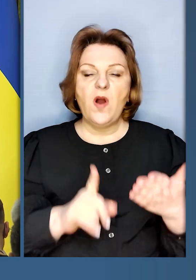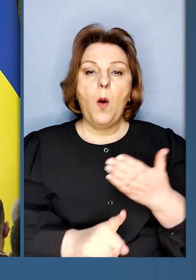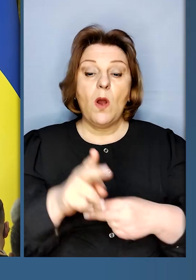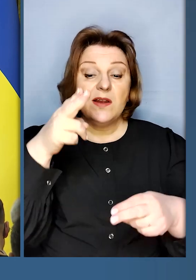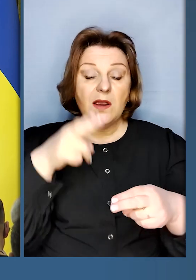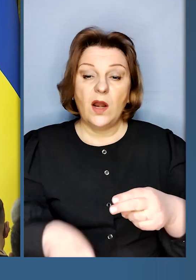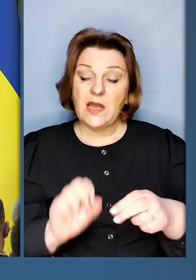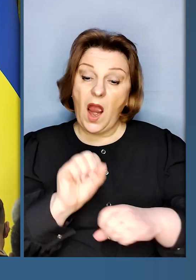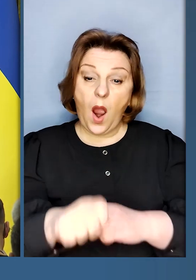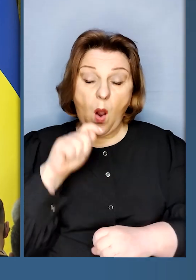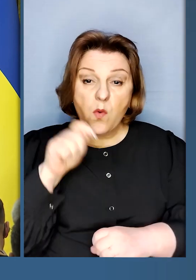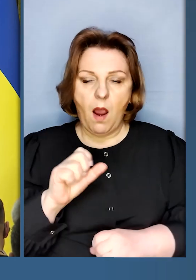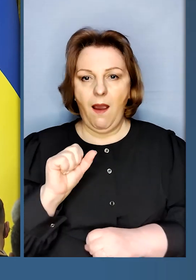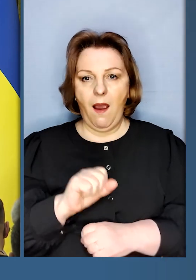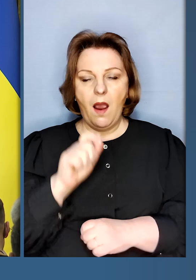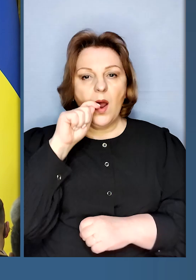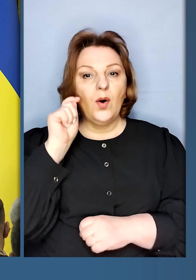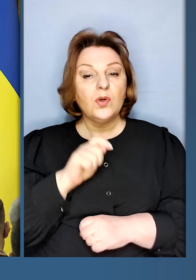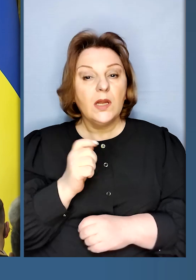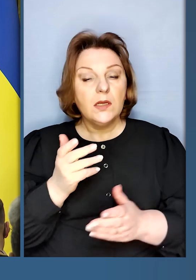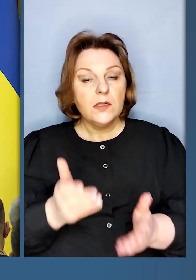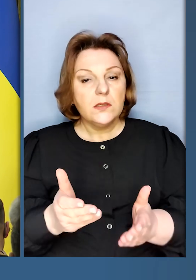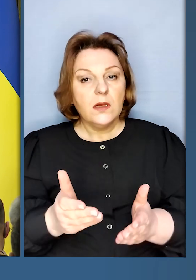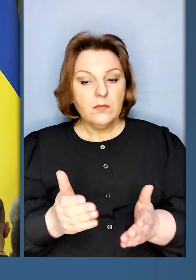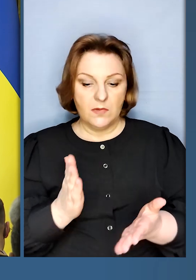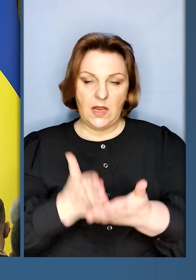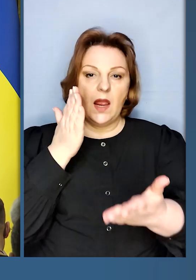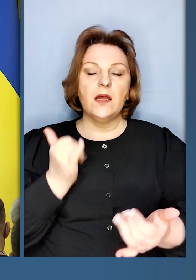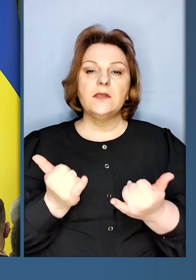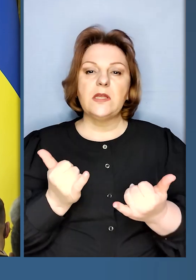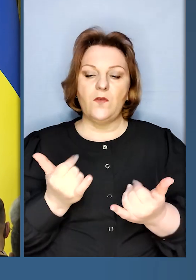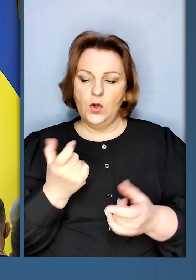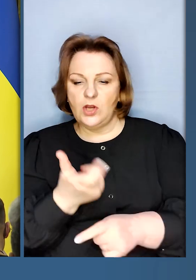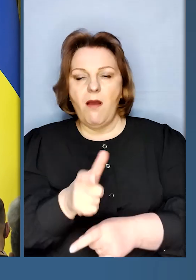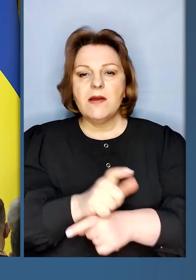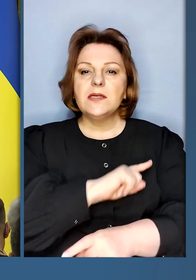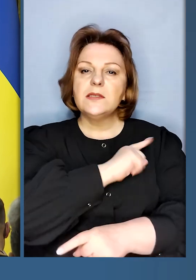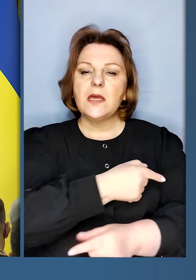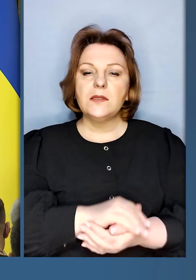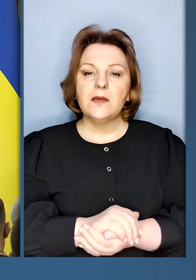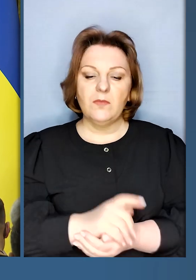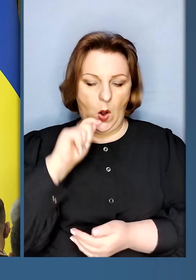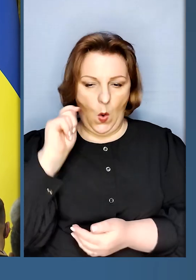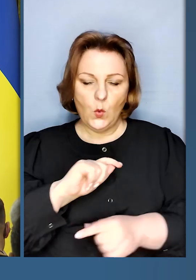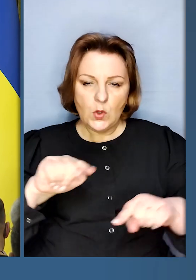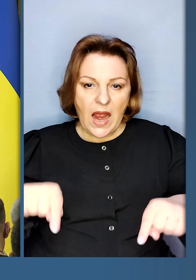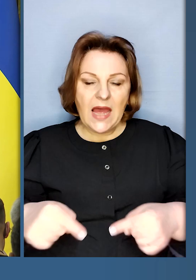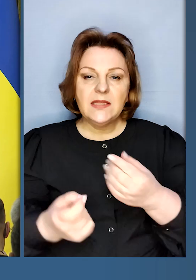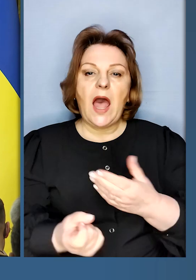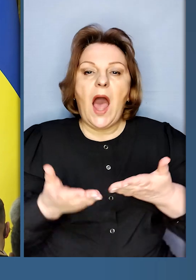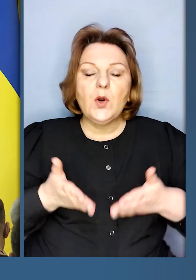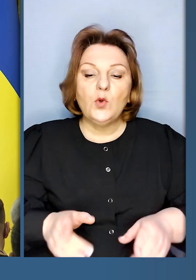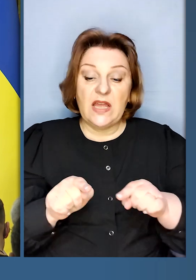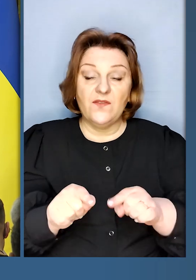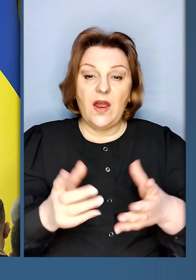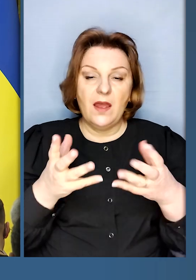початок кінця України, а Україна є сьогодні ще сильнішою. Україна народилася в цей день